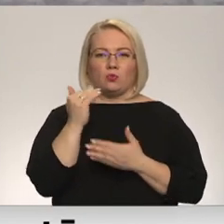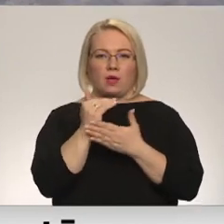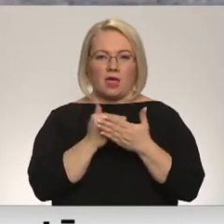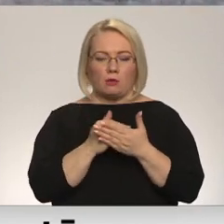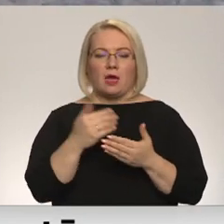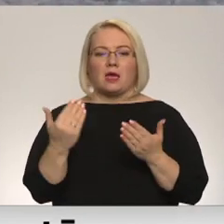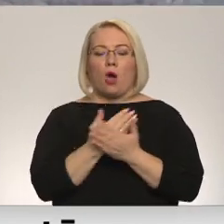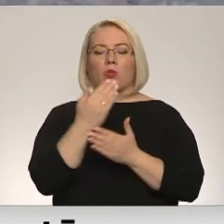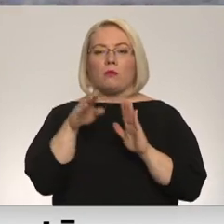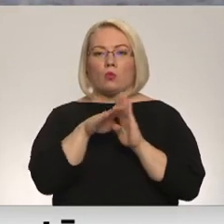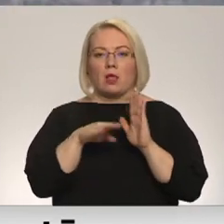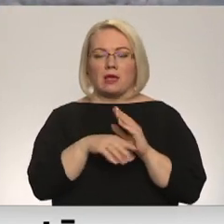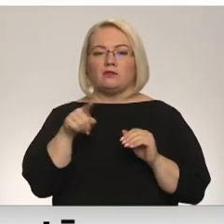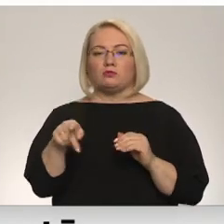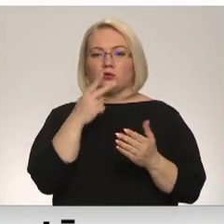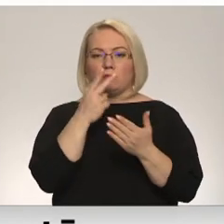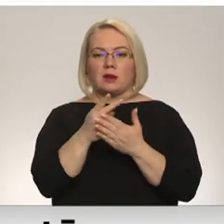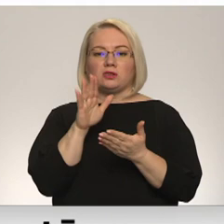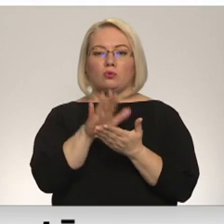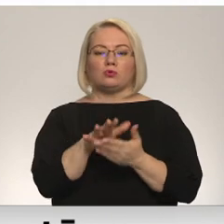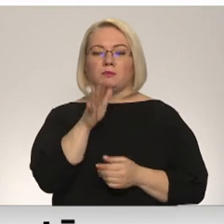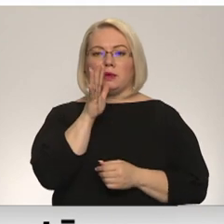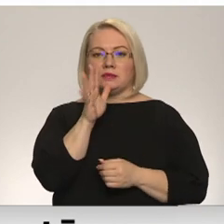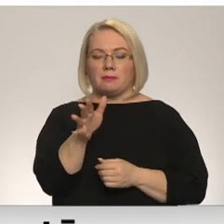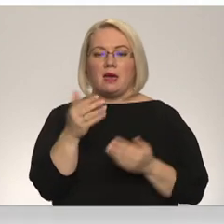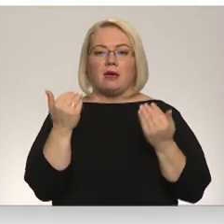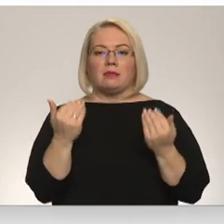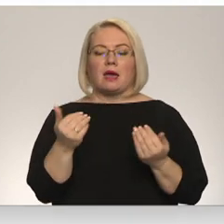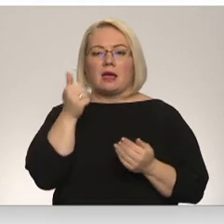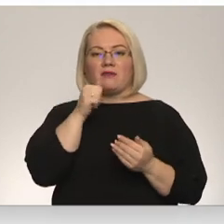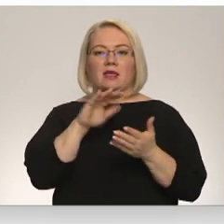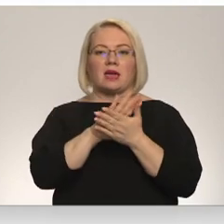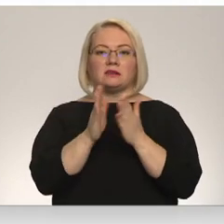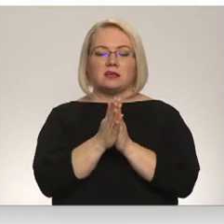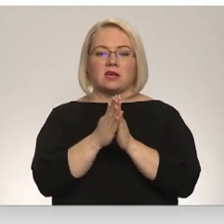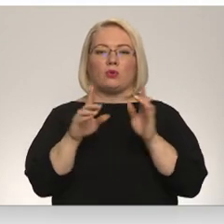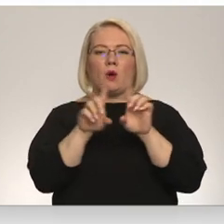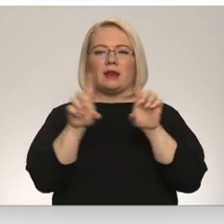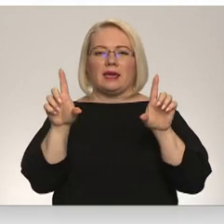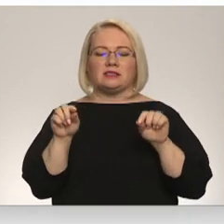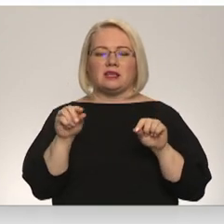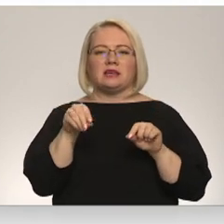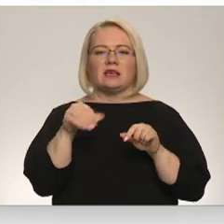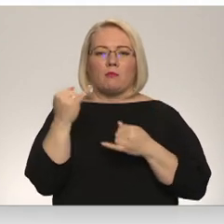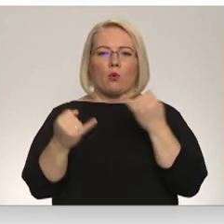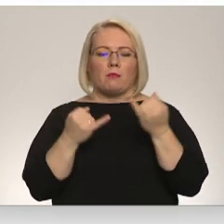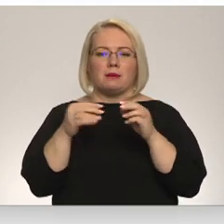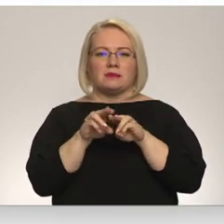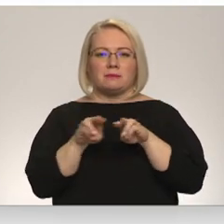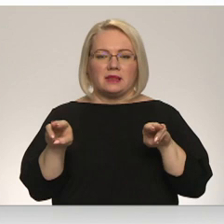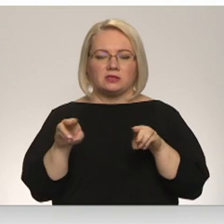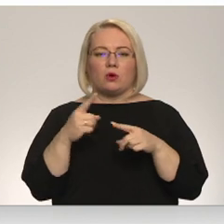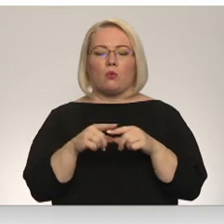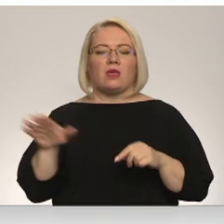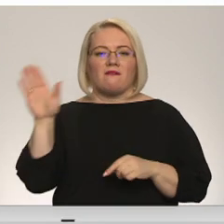kurš būs paredzēts atkal uz pieciem gadiem. Šobrīd vēl ir jāsiskaņojā ar institūcijām, ar Zemkovības ministriju un